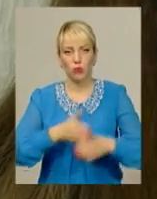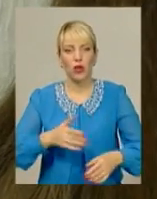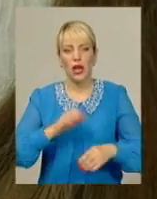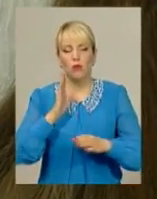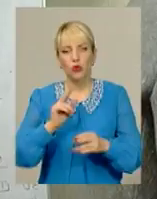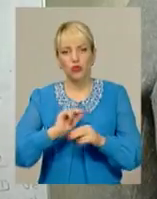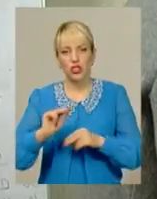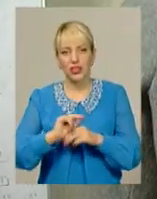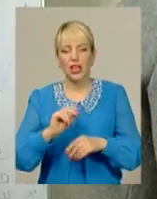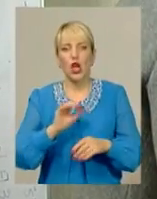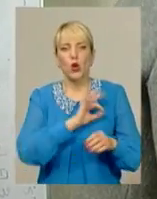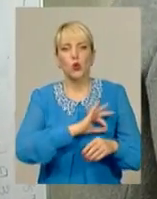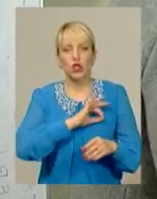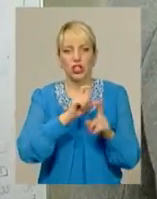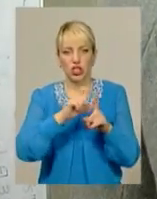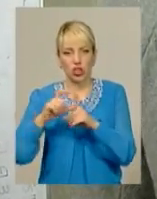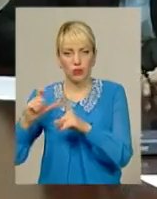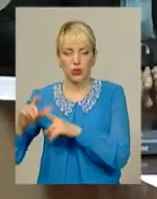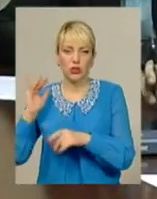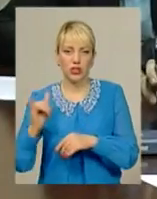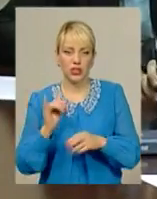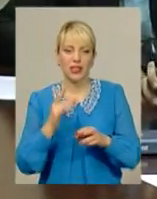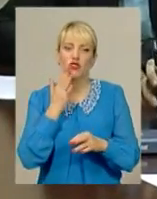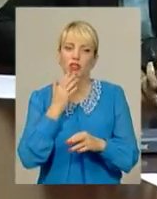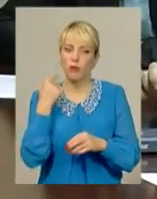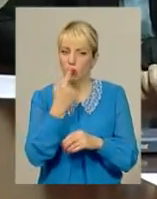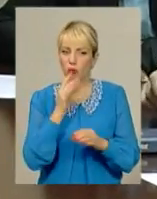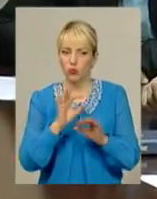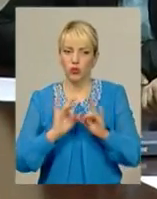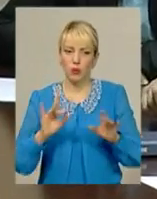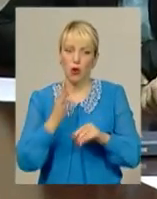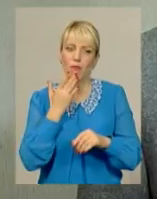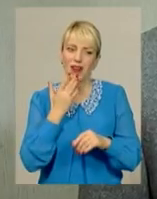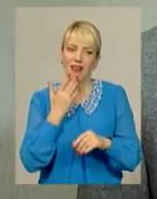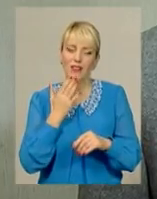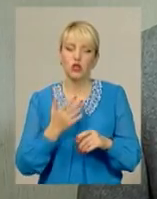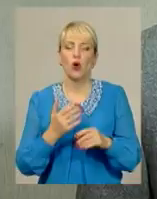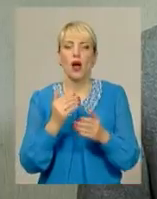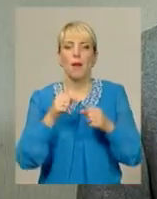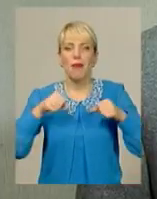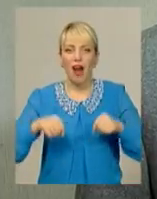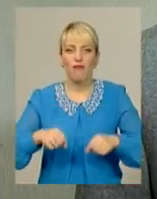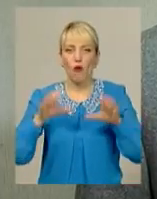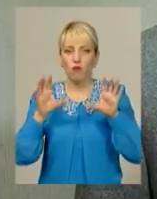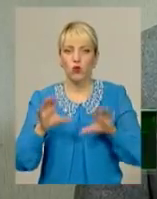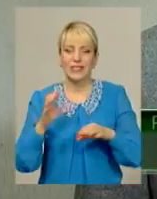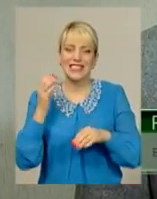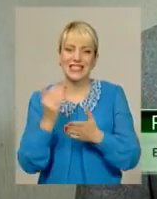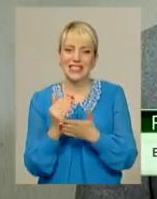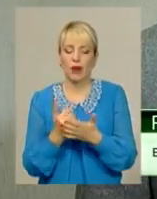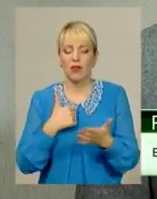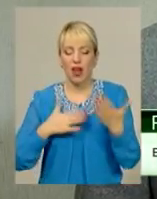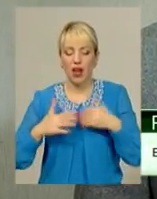вчитиме юридичній термінології іноземною та розповідатиме про американську правову систему. Я дуже радий бути тут.